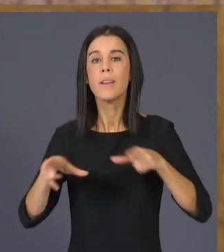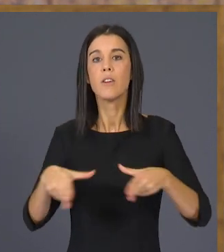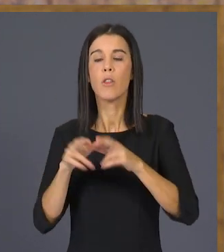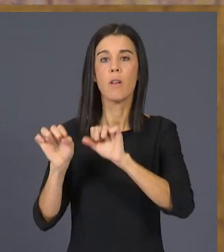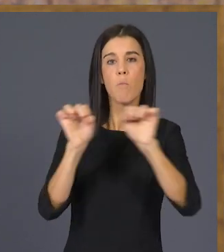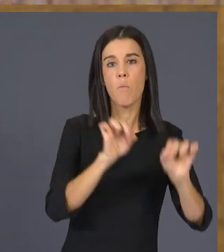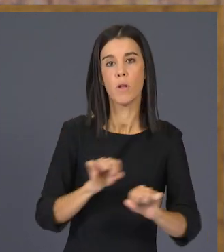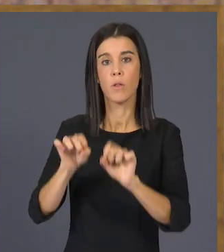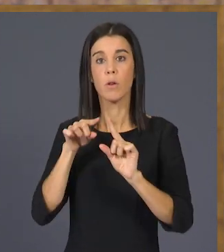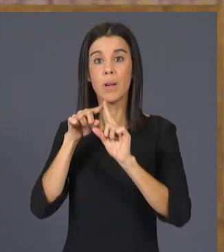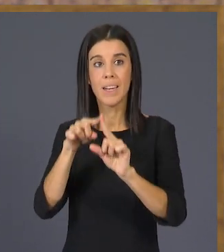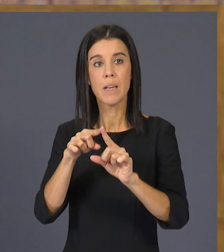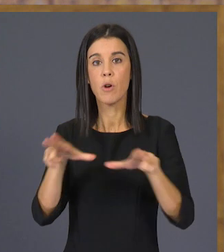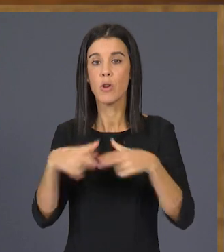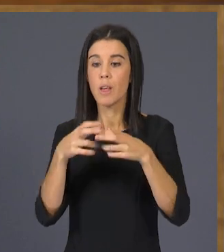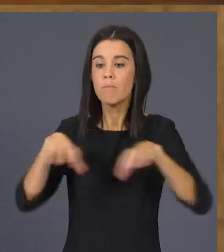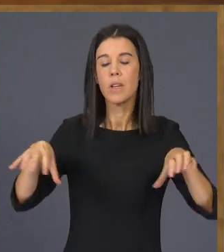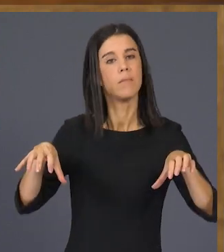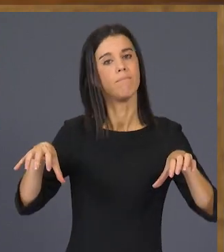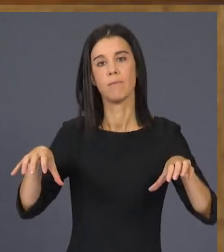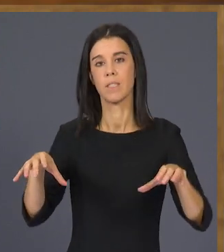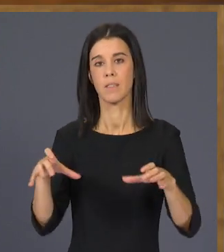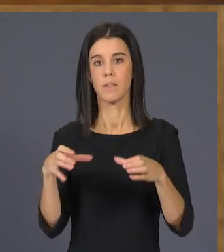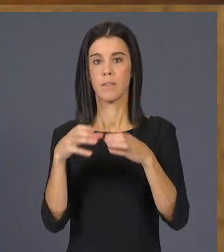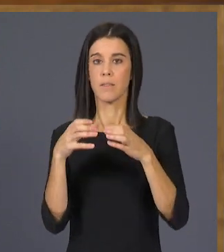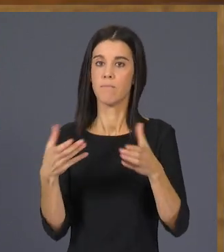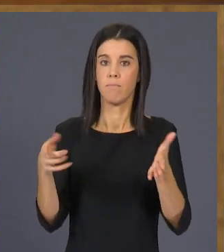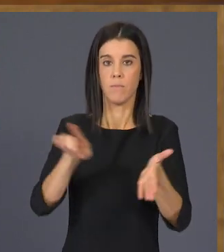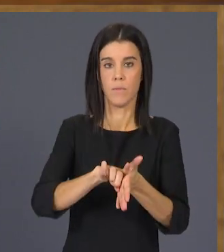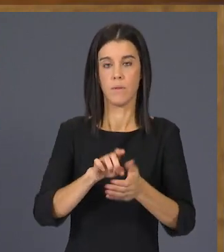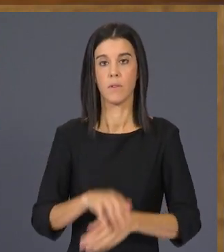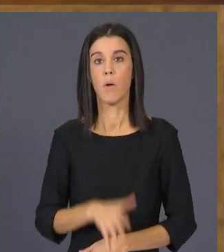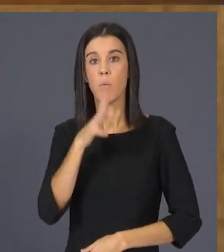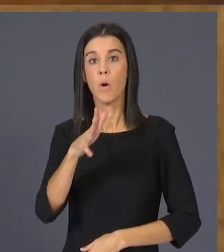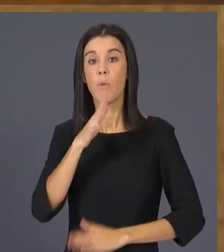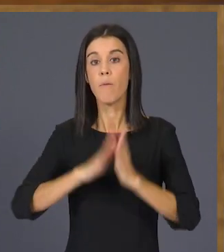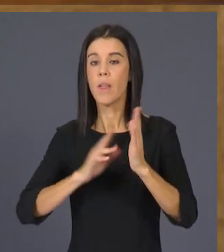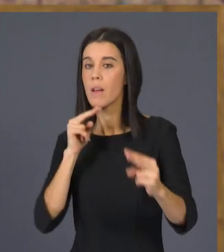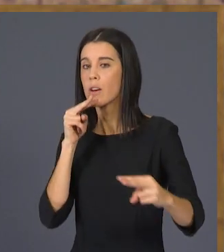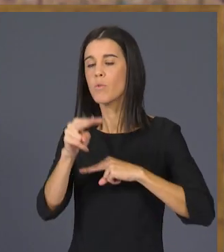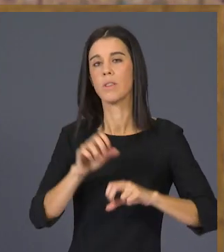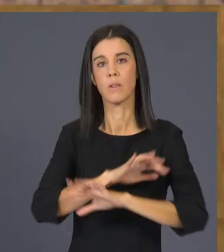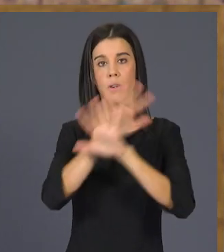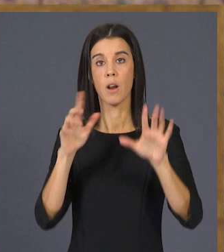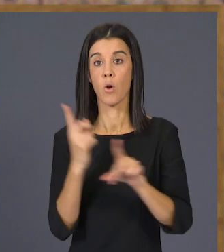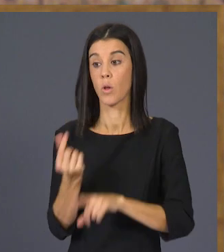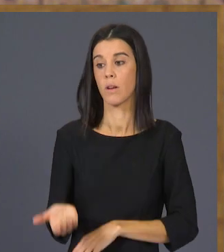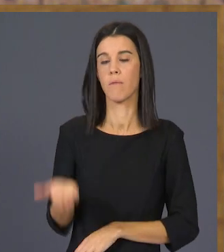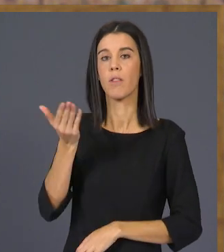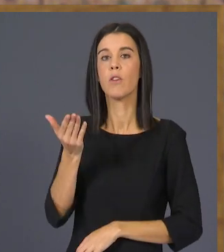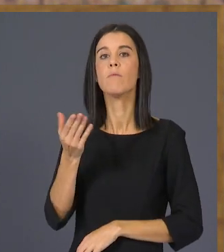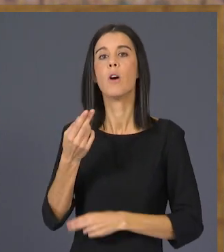minimitzar la fractura social. Perquè la resposta valenciana és clara. Contra la inflació,